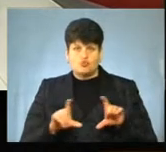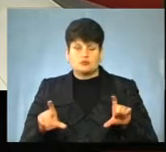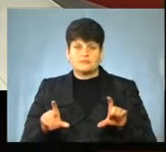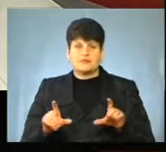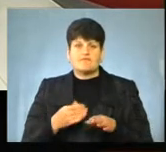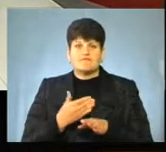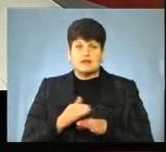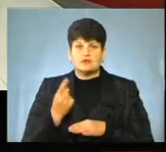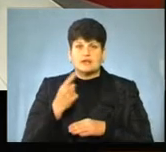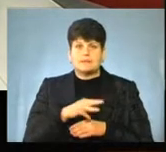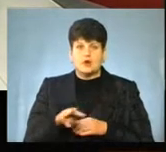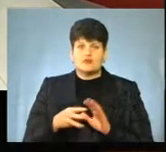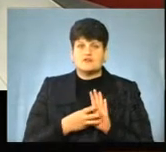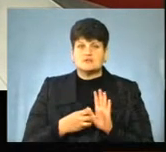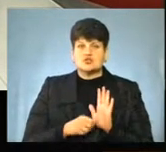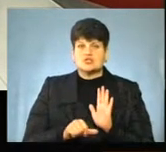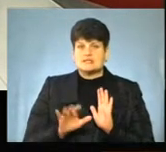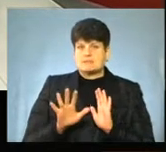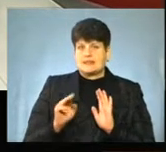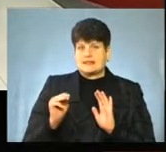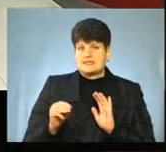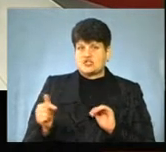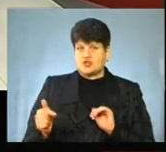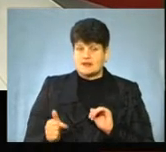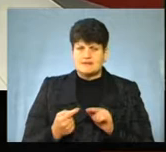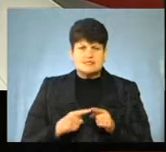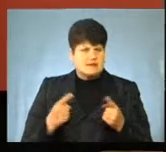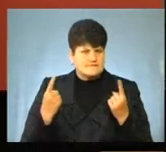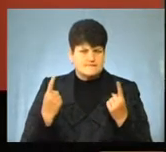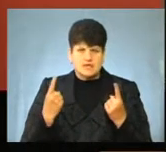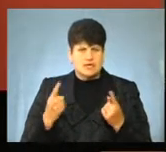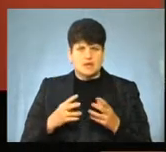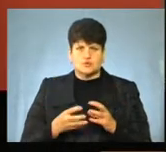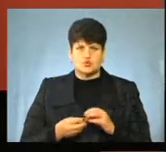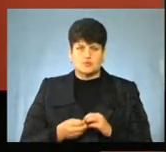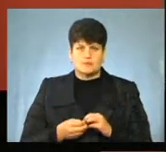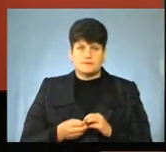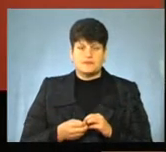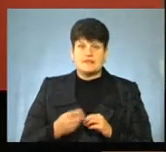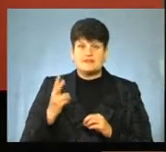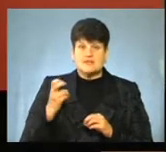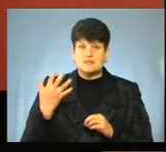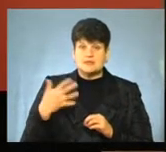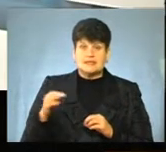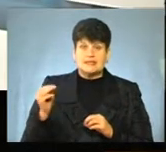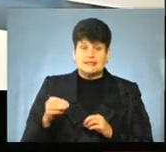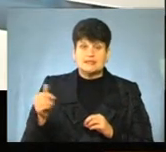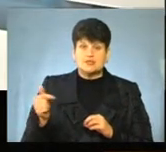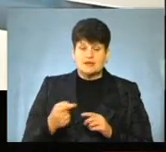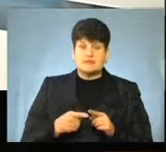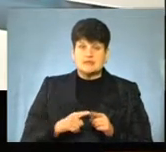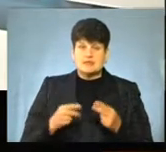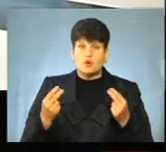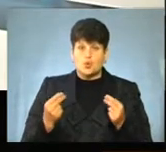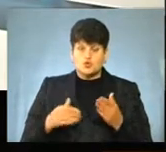виділено 1 мільйон 865 тисяч гривень. Тобто, це велика сума. це велика сума. І 250 тисяч гривень – це